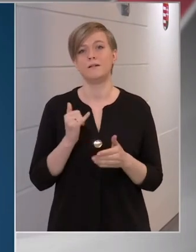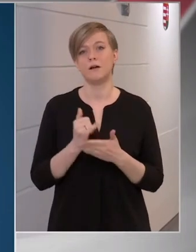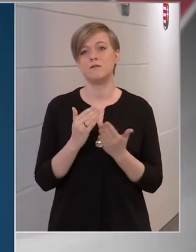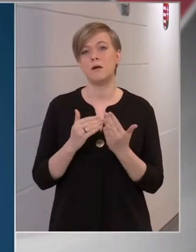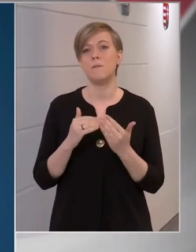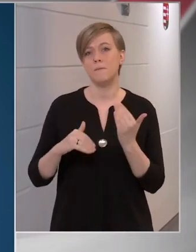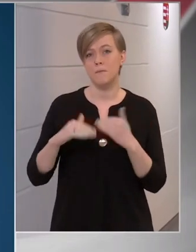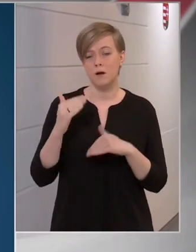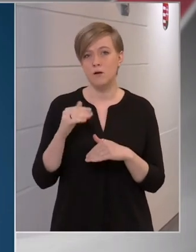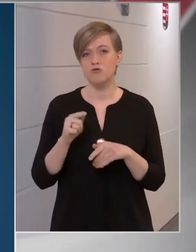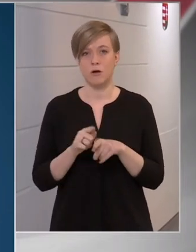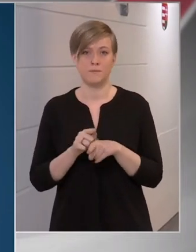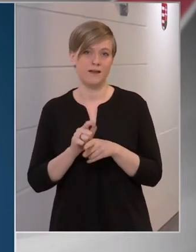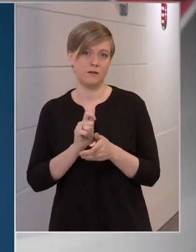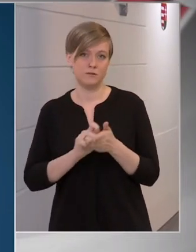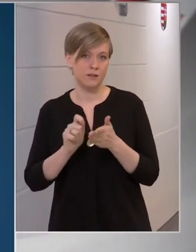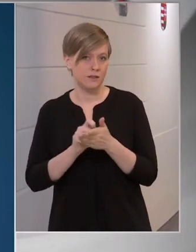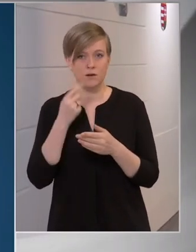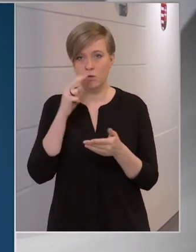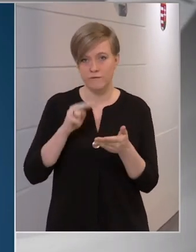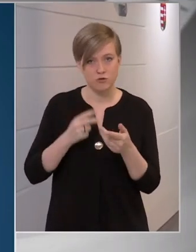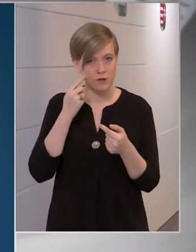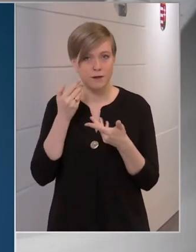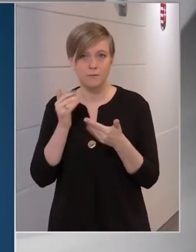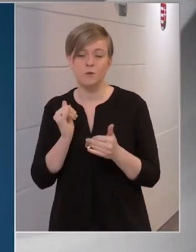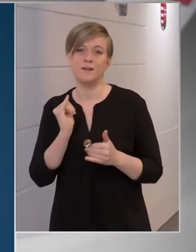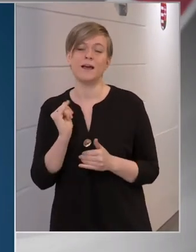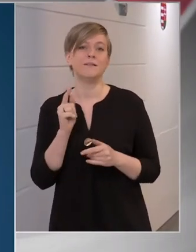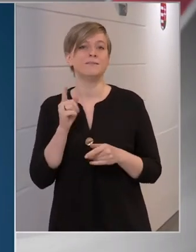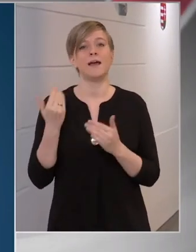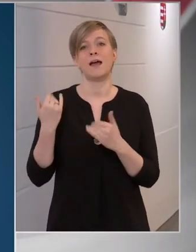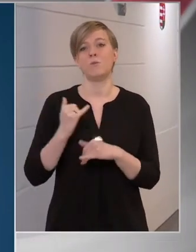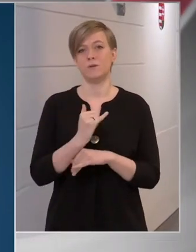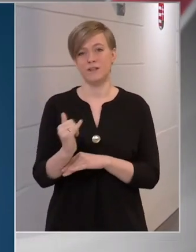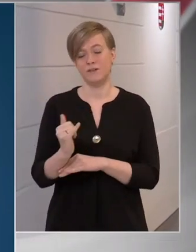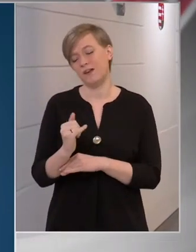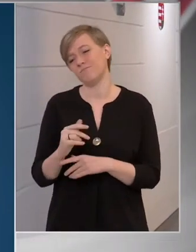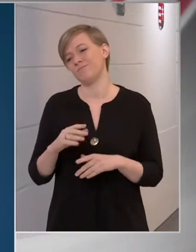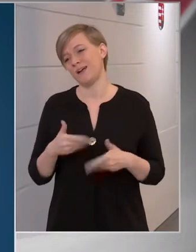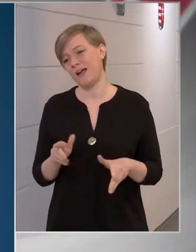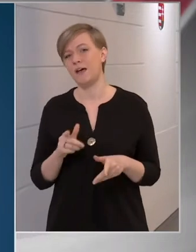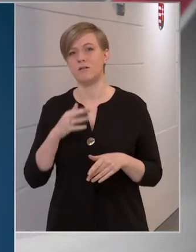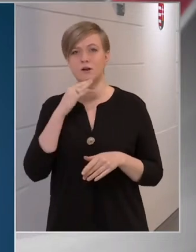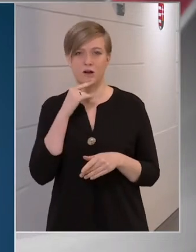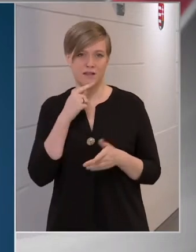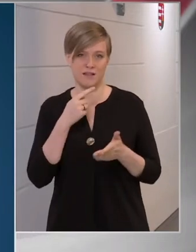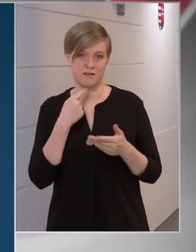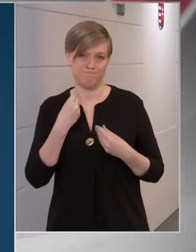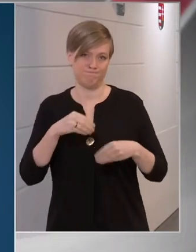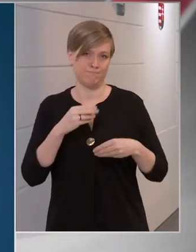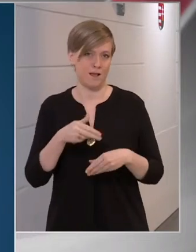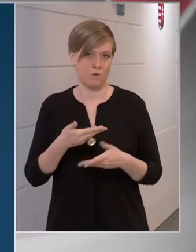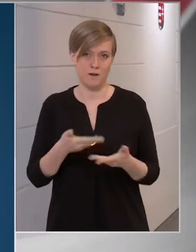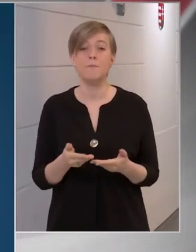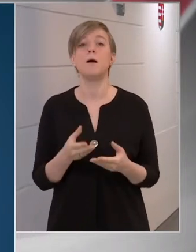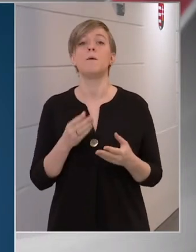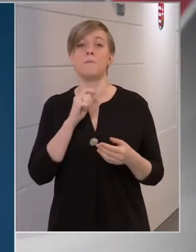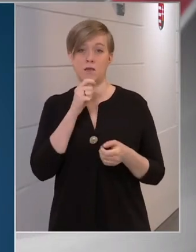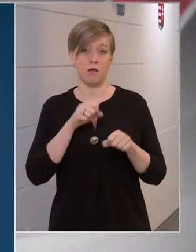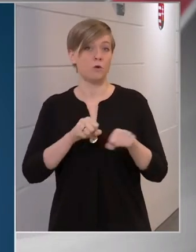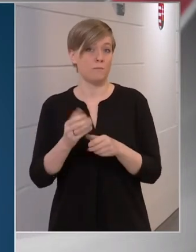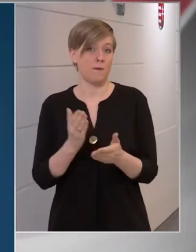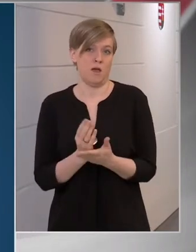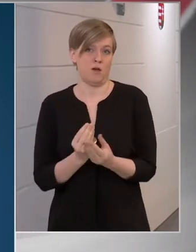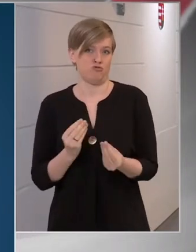alfabéták aránya, de az elmúlt években milyen kár, hogy a rajta eszerő sose számolt be, de a magyar kormány nagyon sokat tett azért,